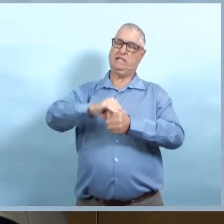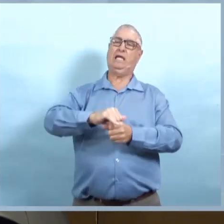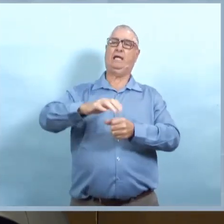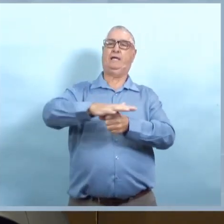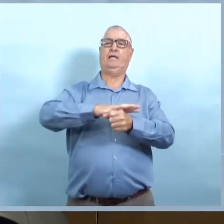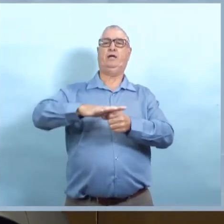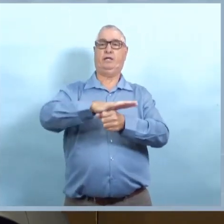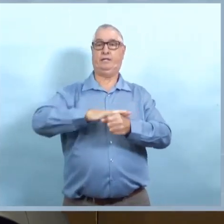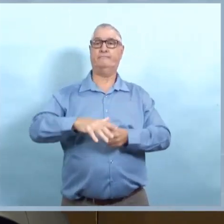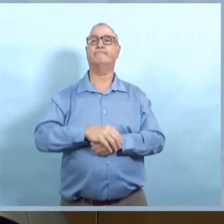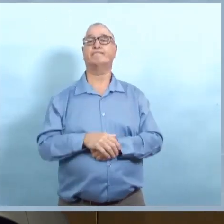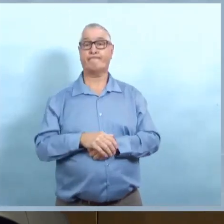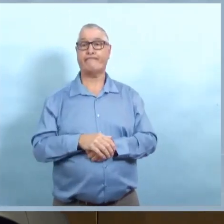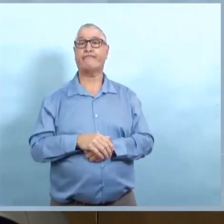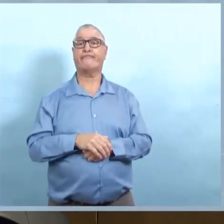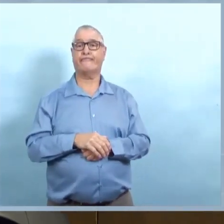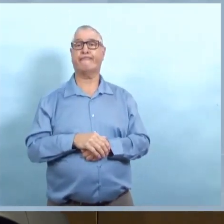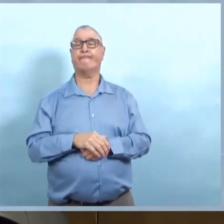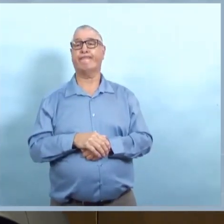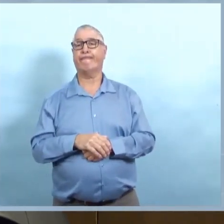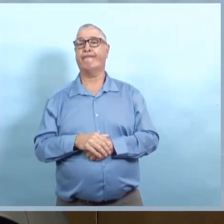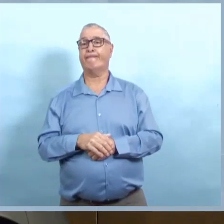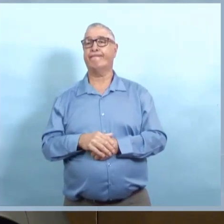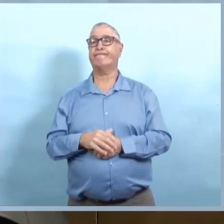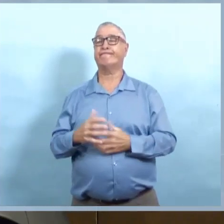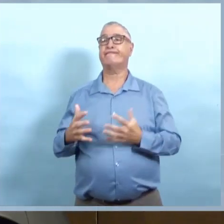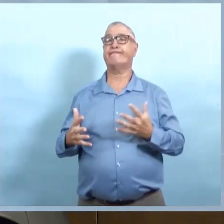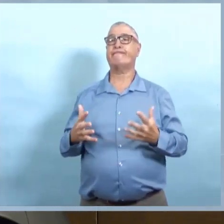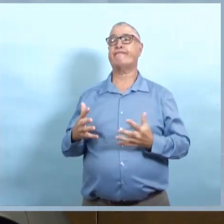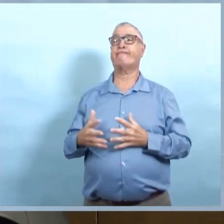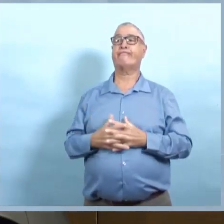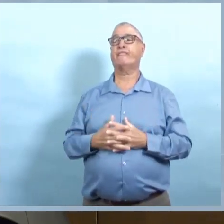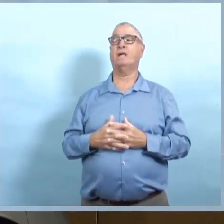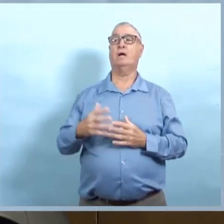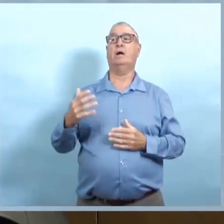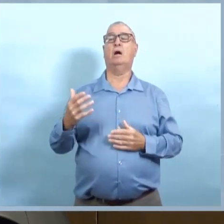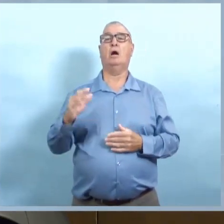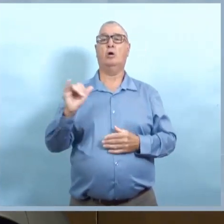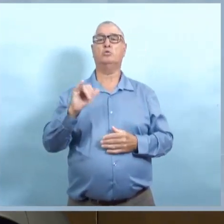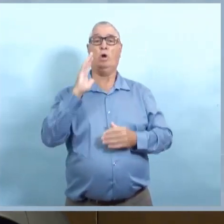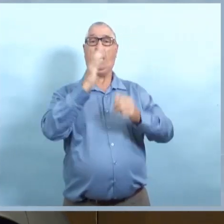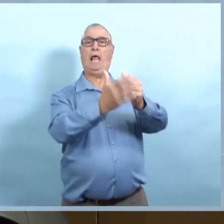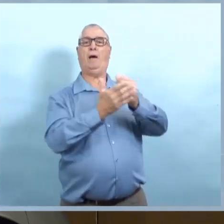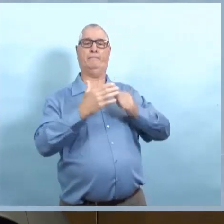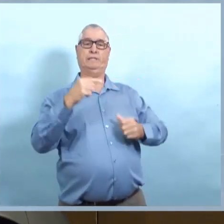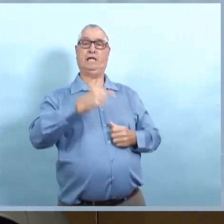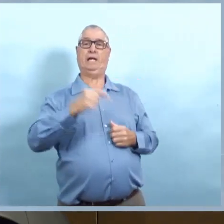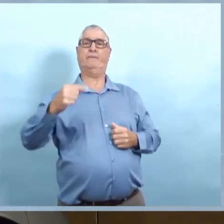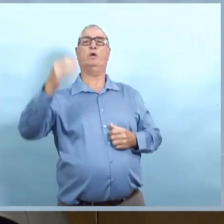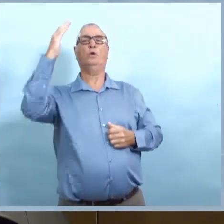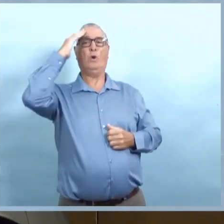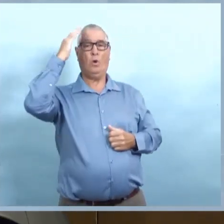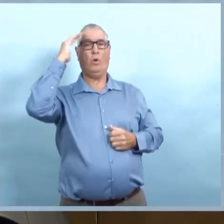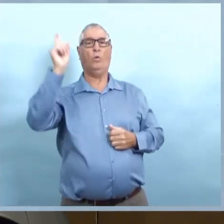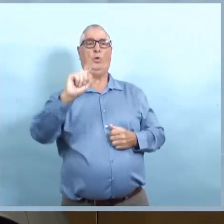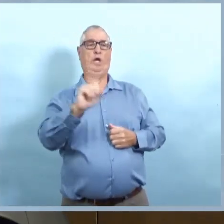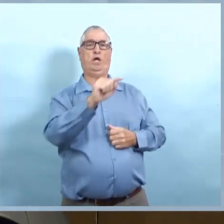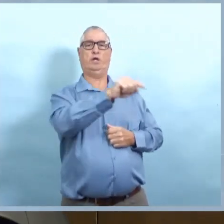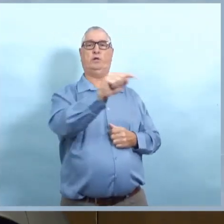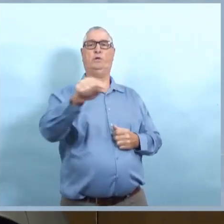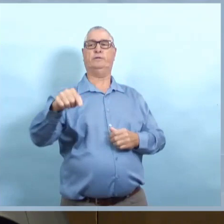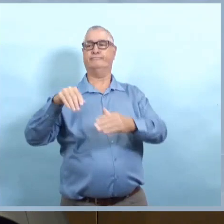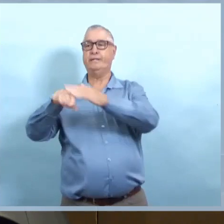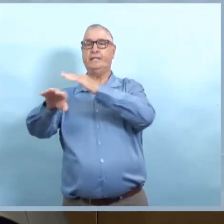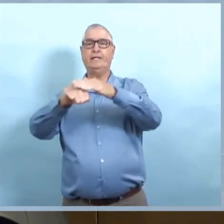sur GPS, ça ne donne pas au gouvernement des renseignements sur qui vous êtes ou où vous êtes. C'est simplement une application qui utilise la technologie Bluetooth